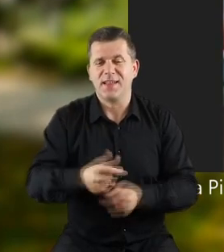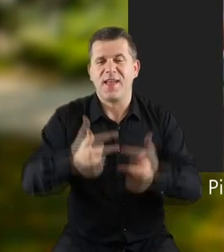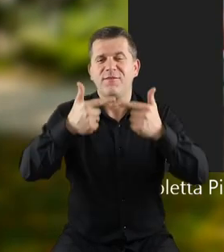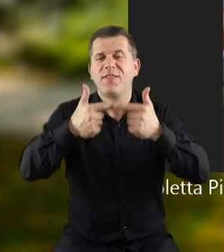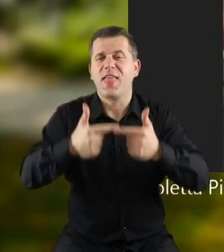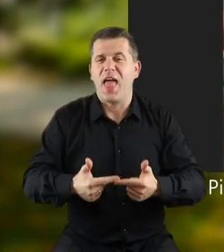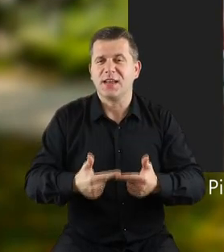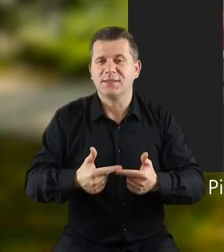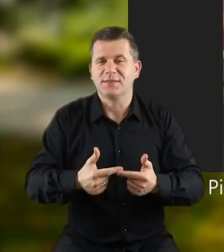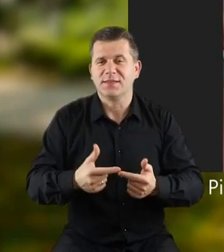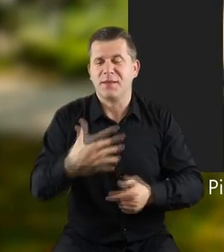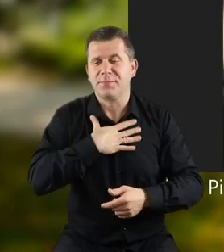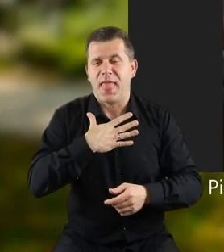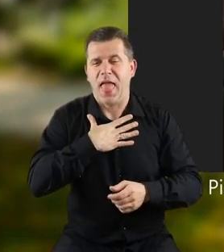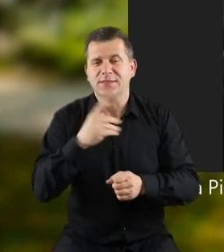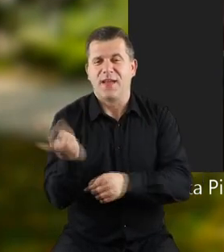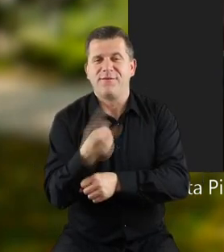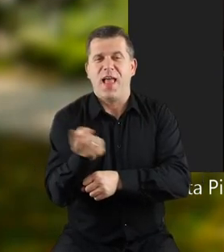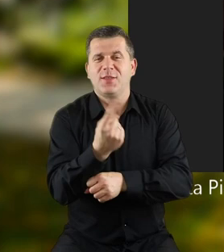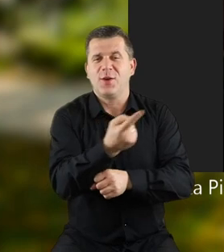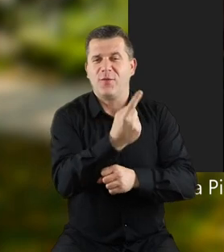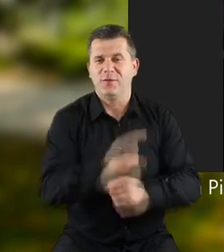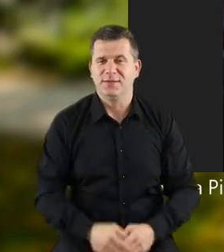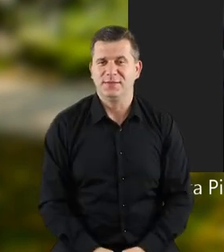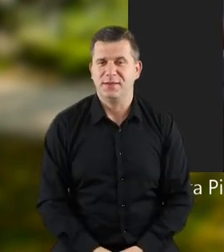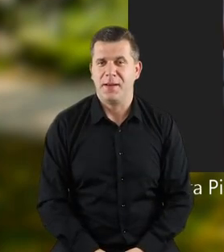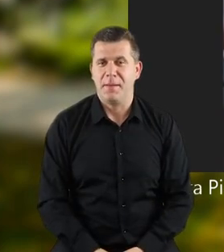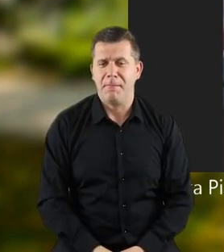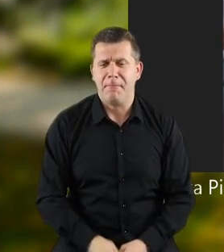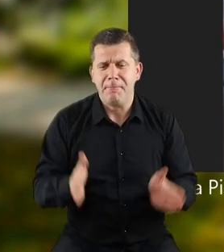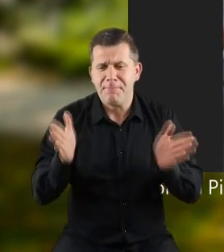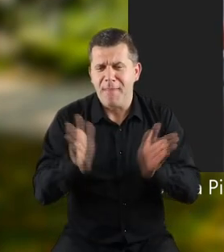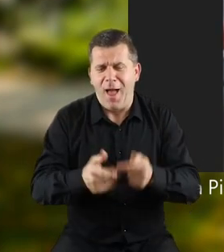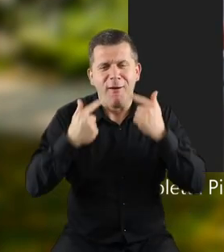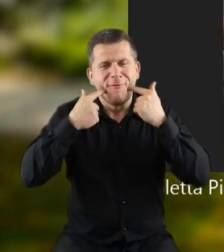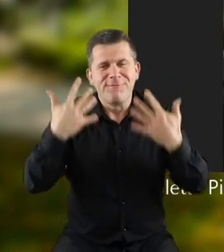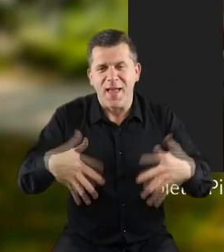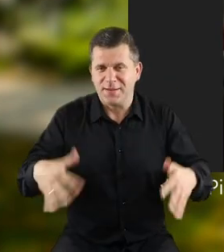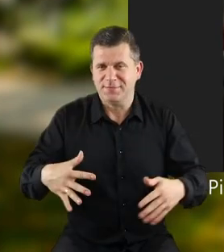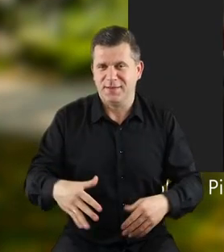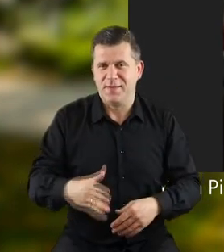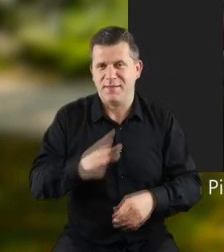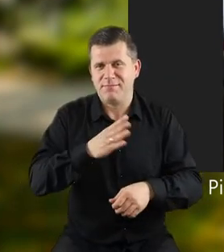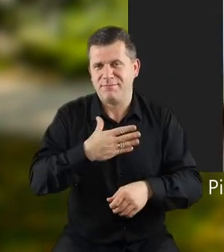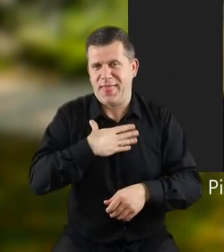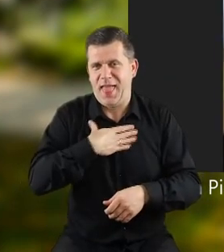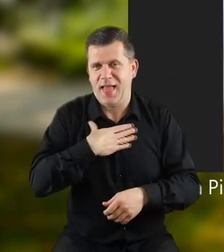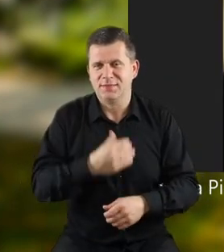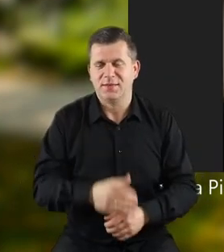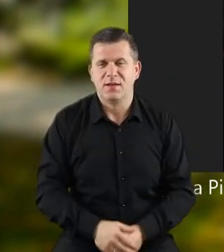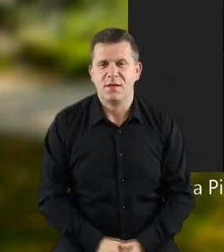wierszyk, psiaczek, wędrowniczek. Mały, wesoły piesek